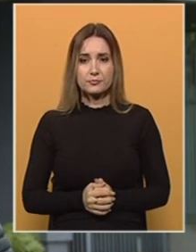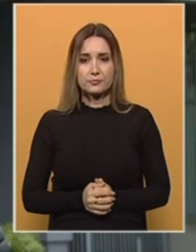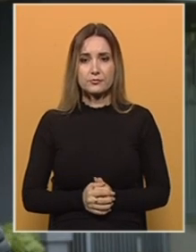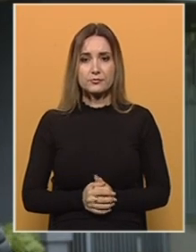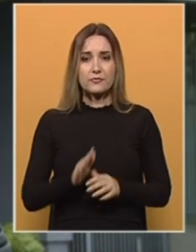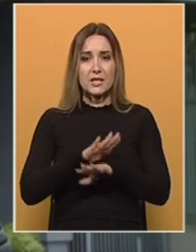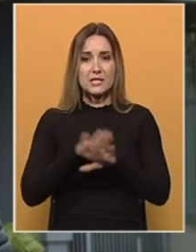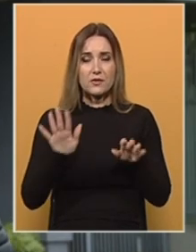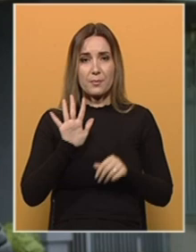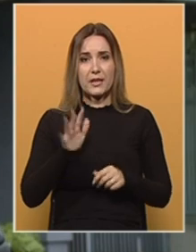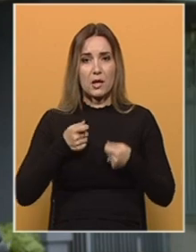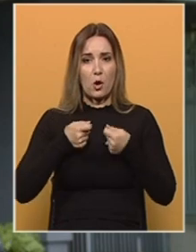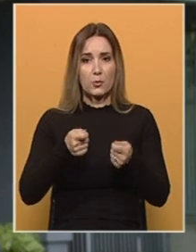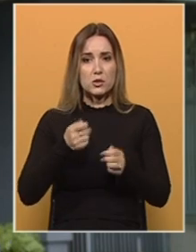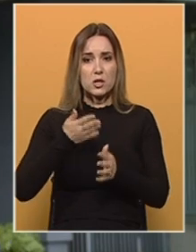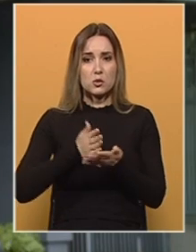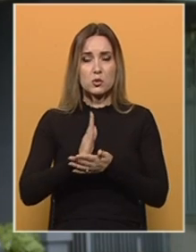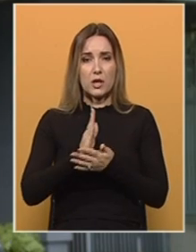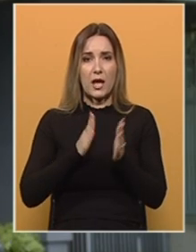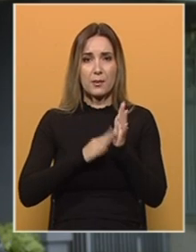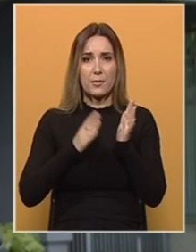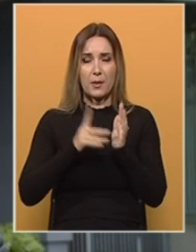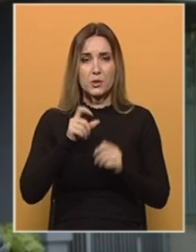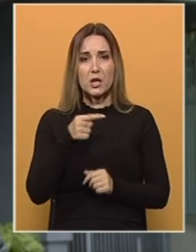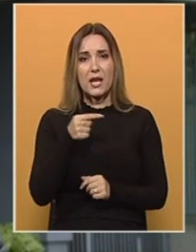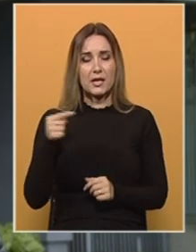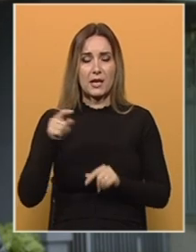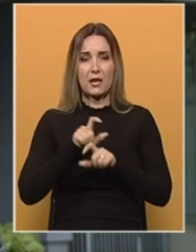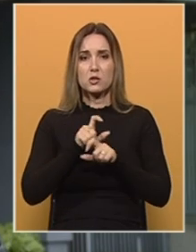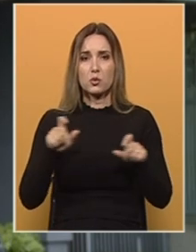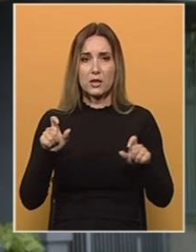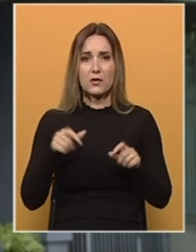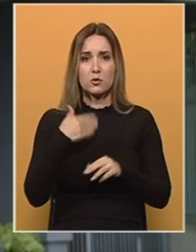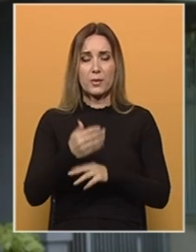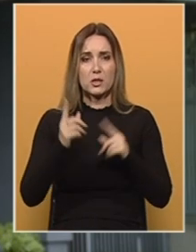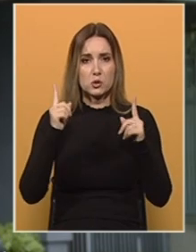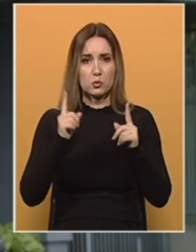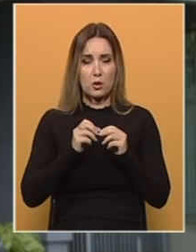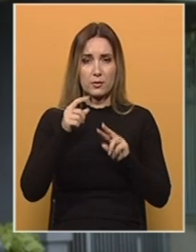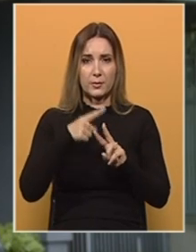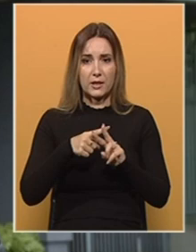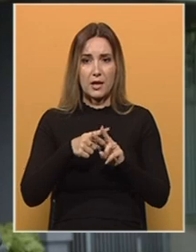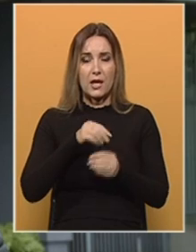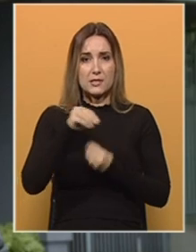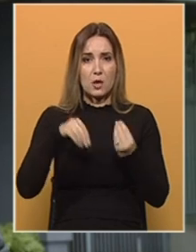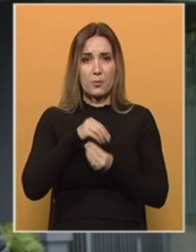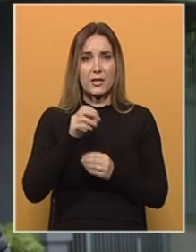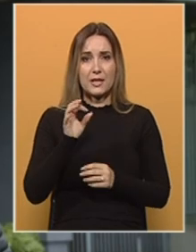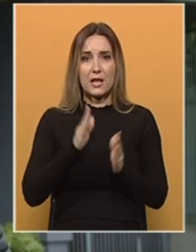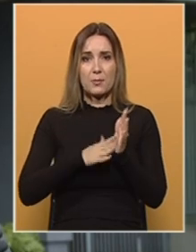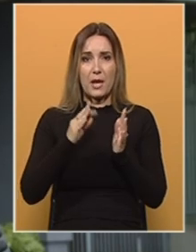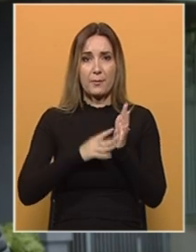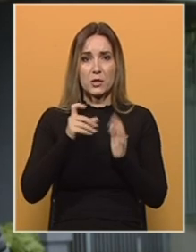Svih peter optuženih u slučaju Dženan Memić negirali su krivnju pred sudom Bosne i Hercegovine. Za obitelj Memić ovako